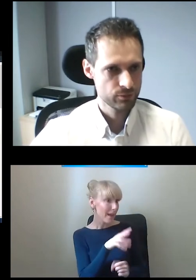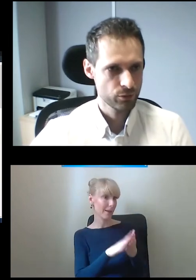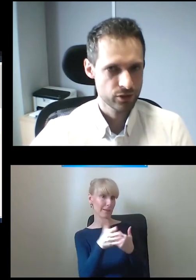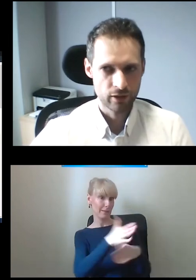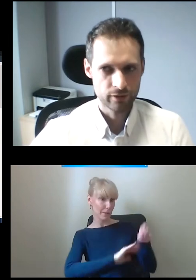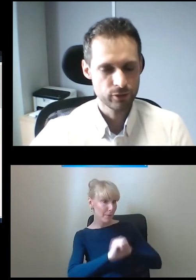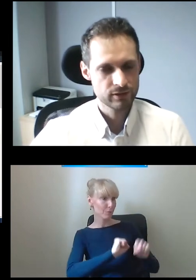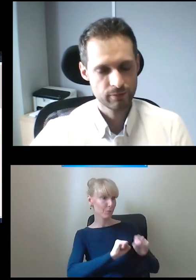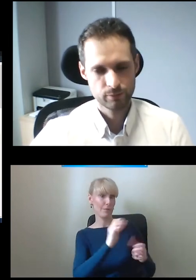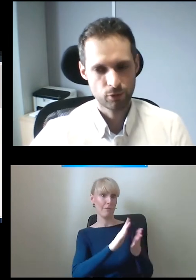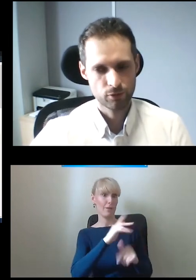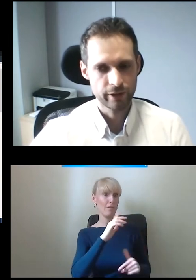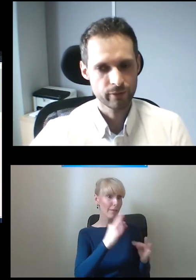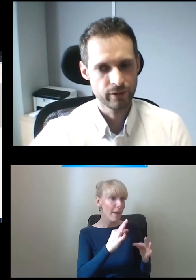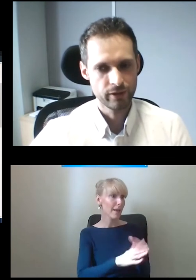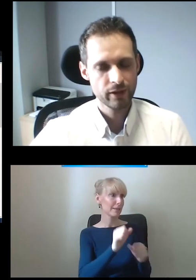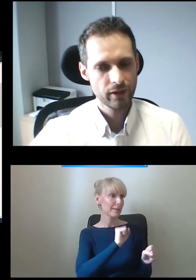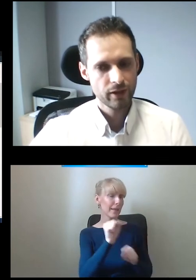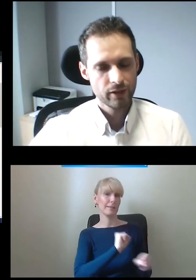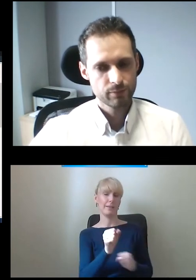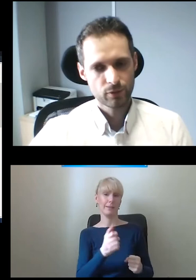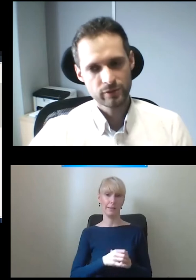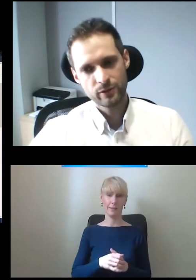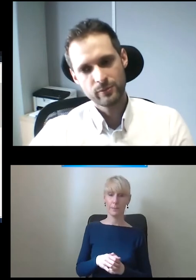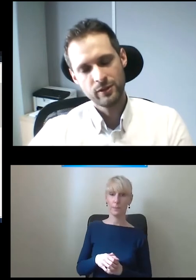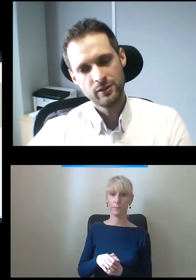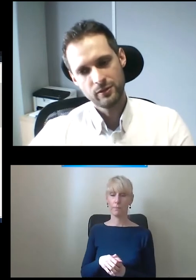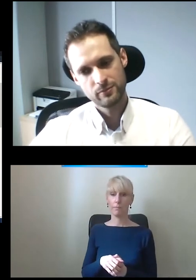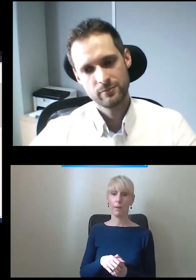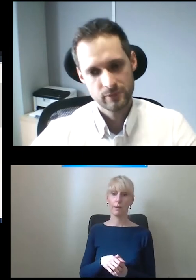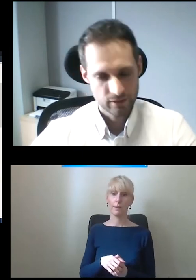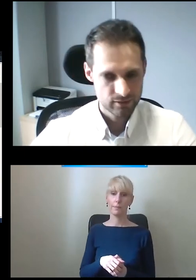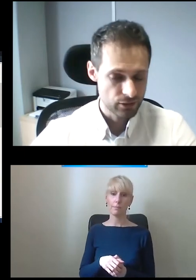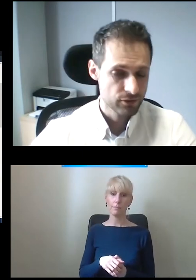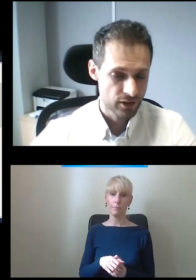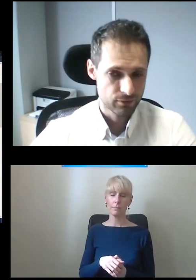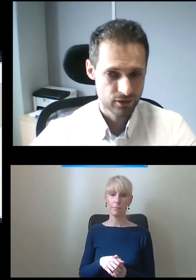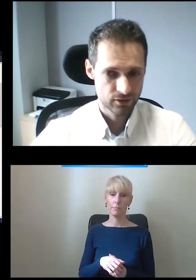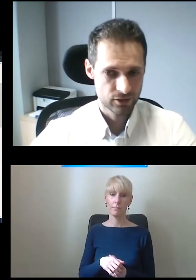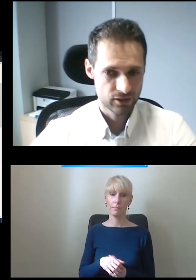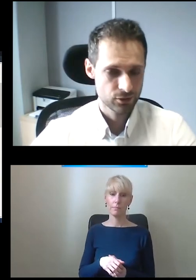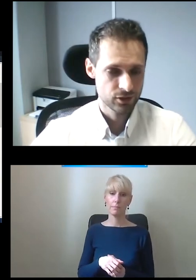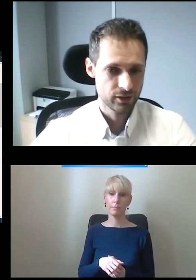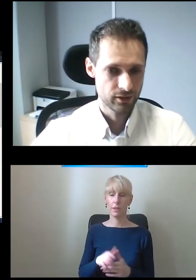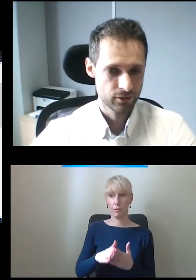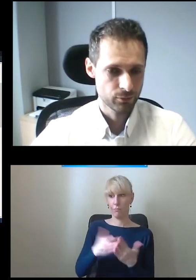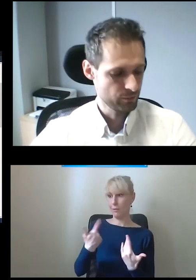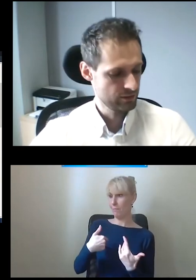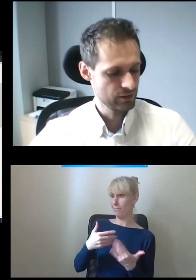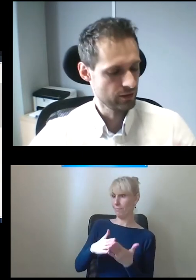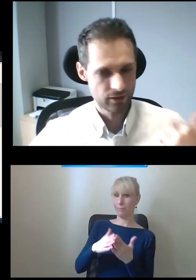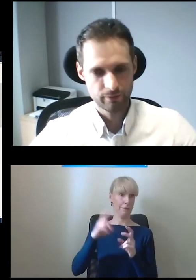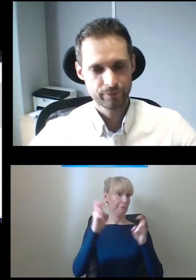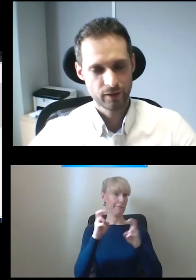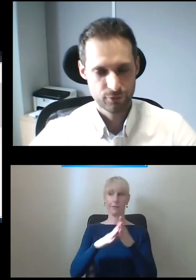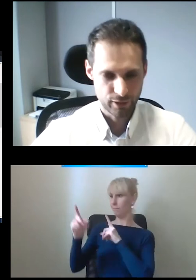Ludzie zatrzymują się na ulicy, spoglądają i spoglądają i z niedowierzaniem, że takie coś się dzieje. Robią sobie